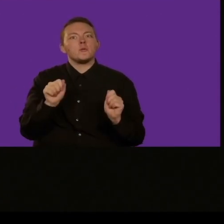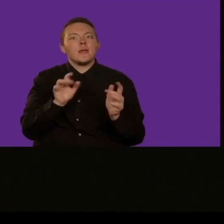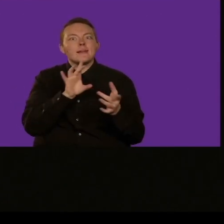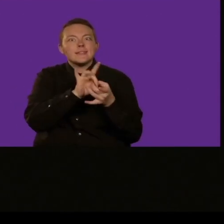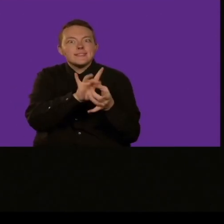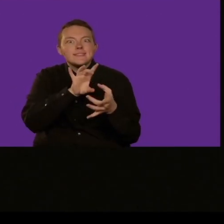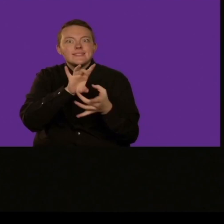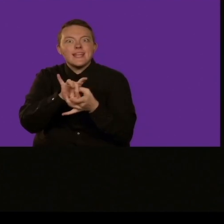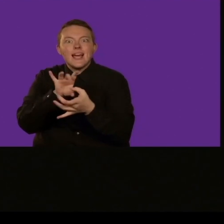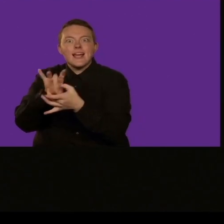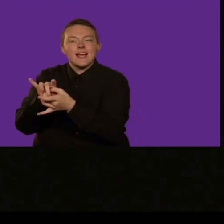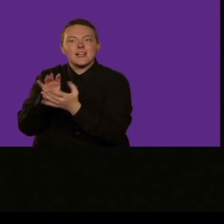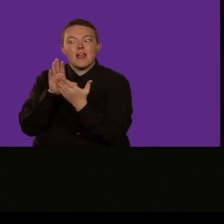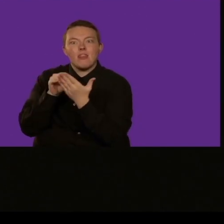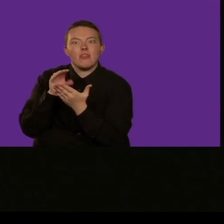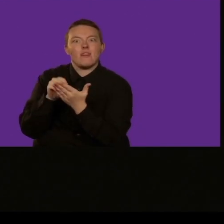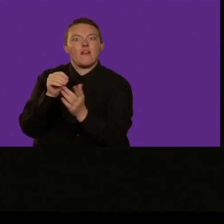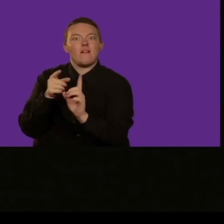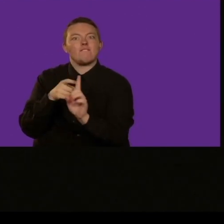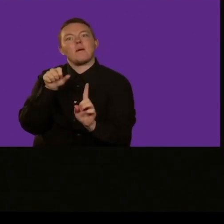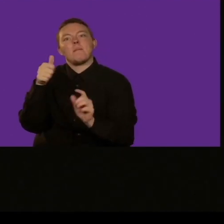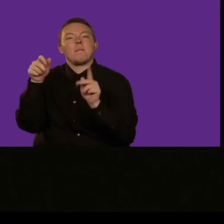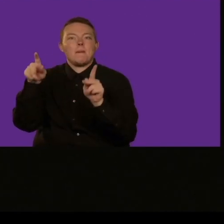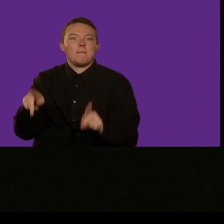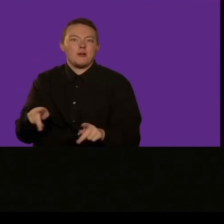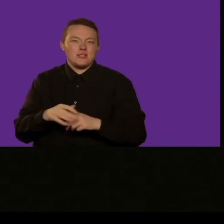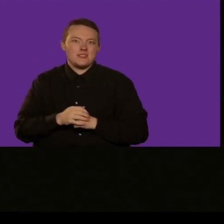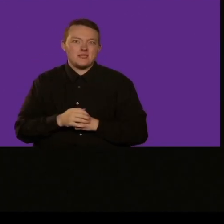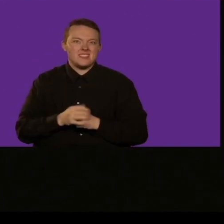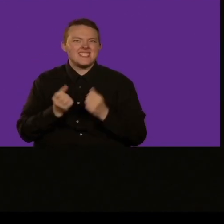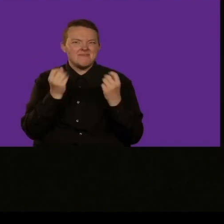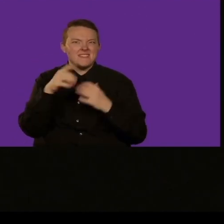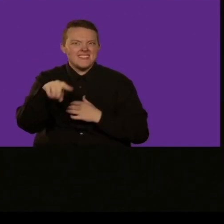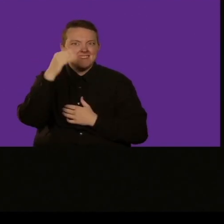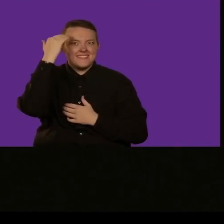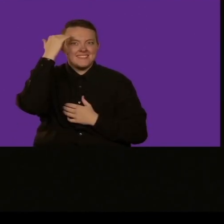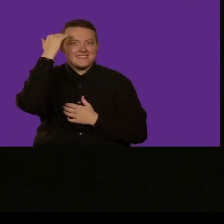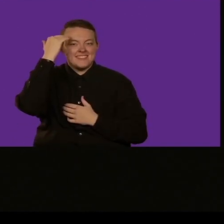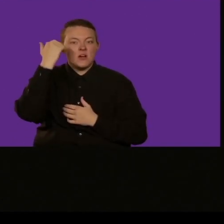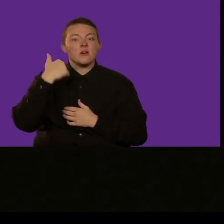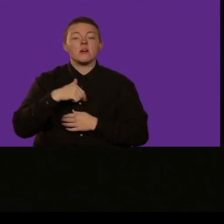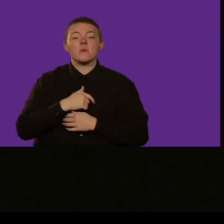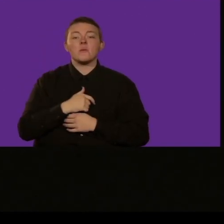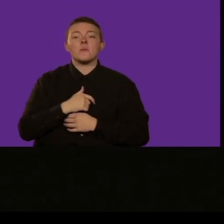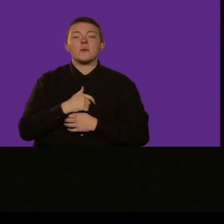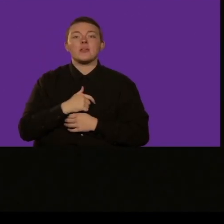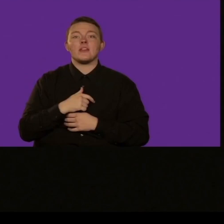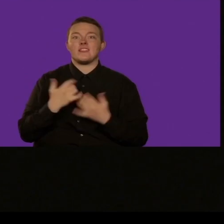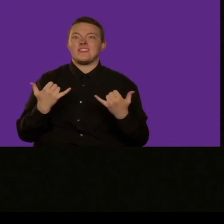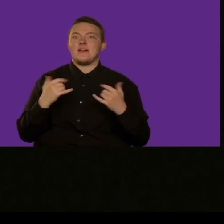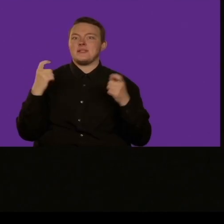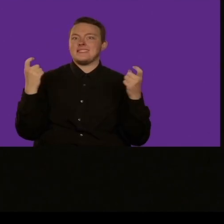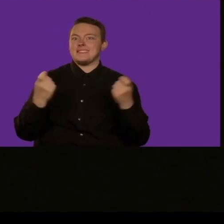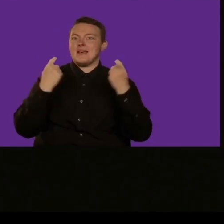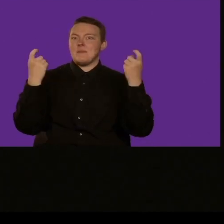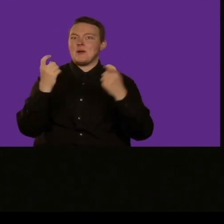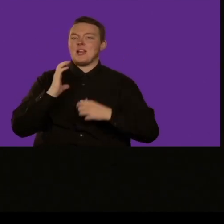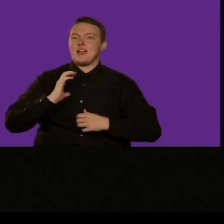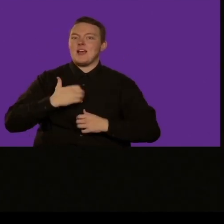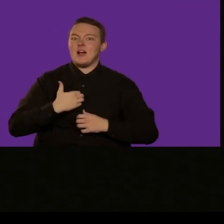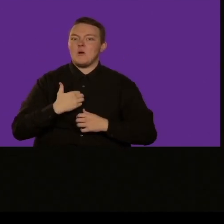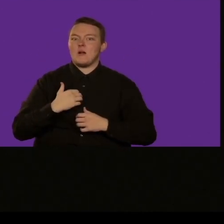Quindi sono 50 anni, bellissimi 50 anni, in cui abbiamo avuto passione, apprendimento. Stiamo